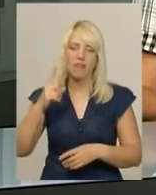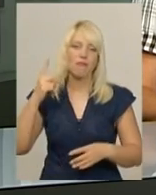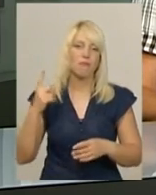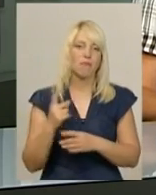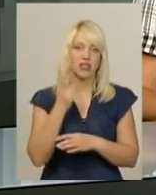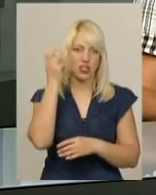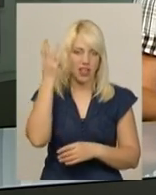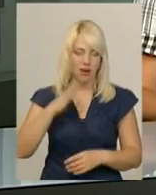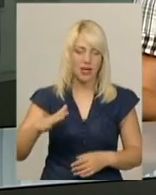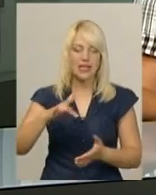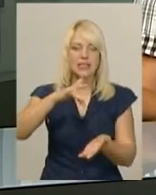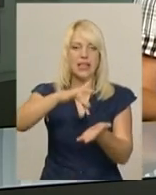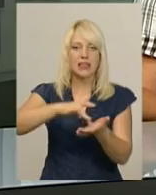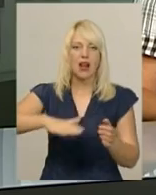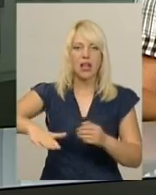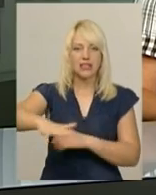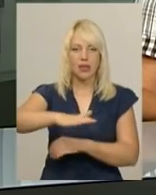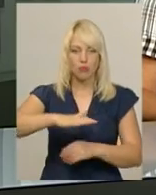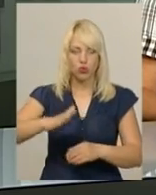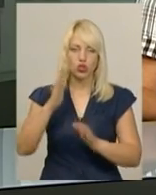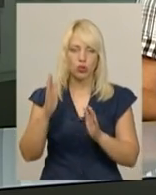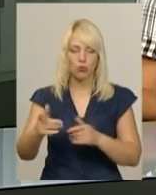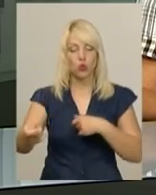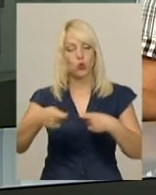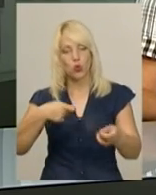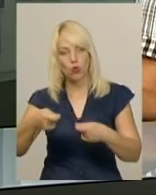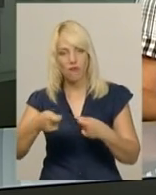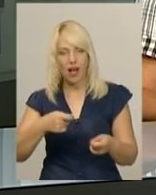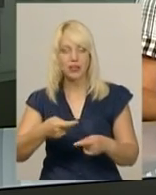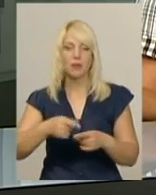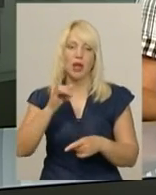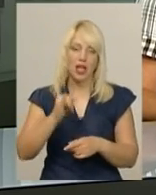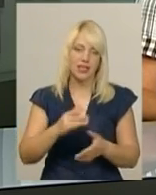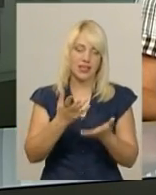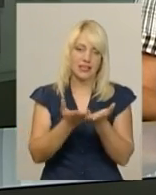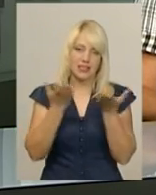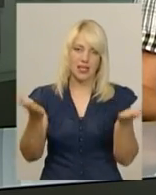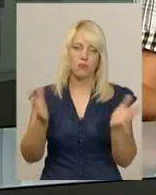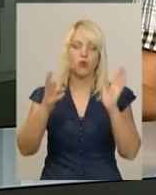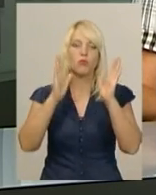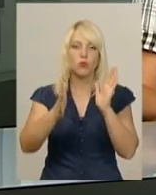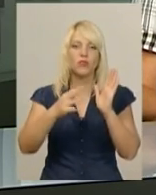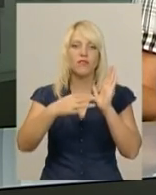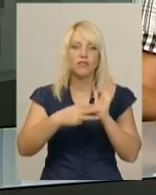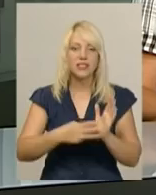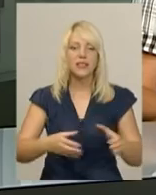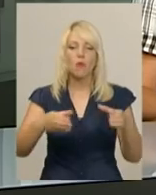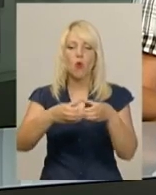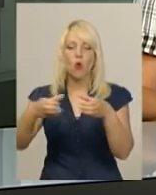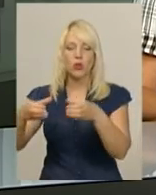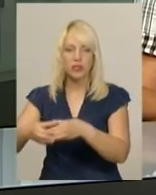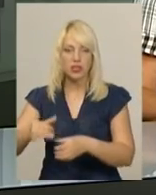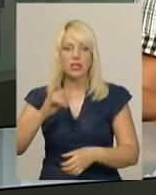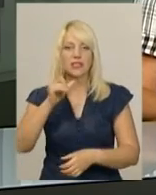центральній площі селища «Чорний острів» торгуватимуть, на сцені виступатимуть колективи з восьми областей України. Про це повідомив автор